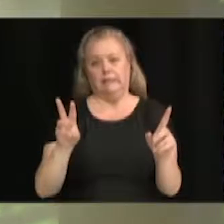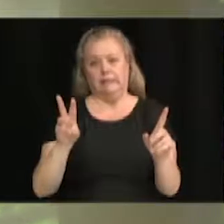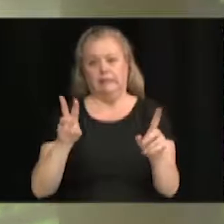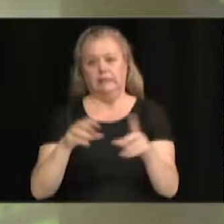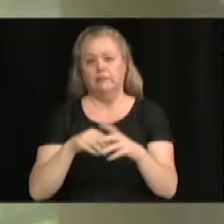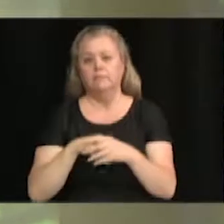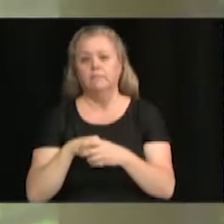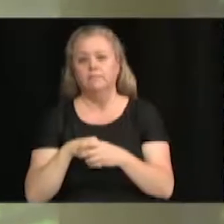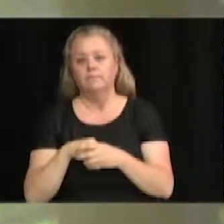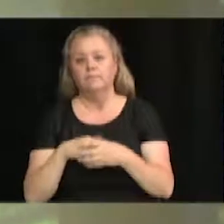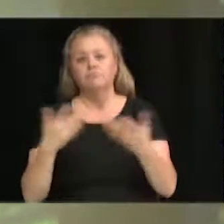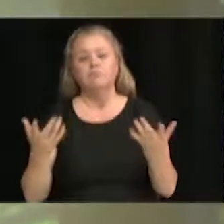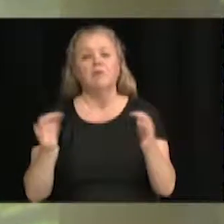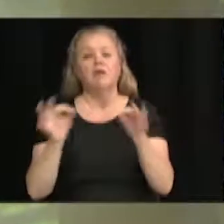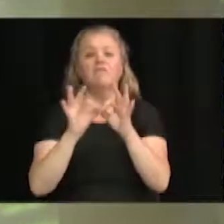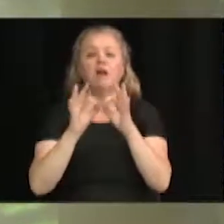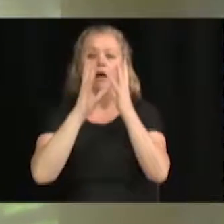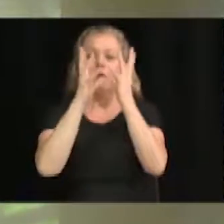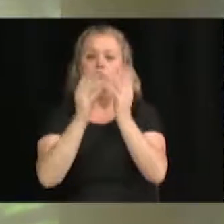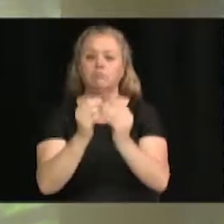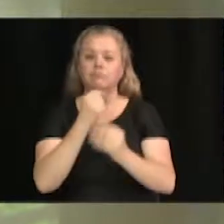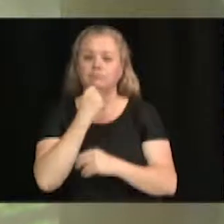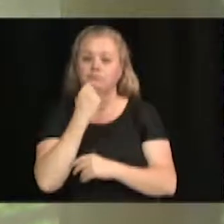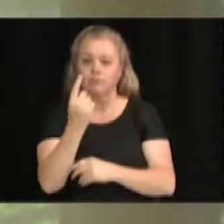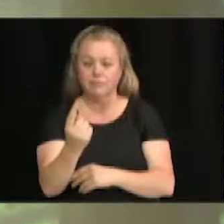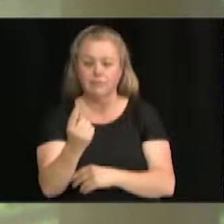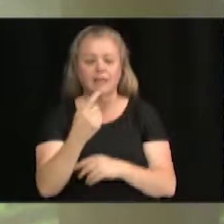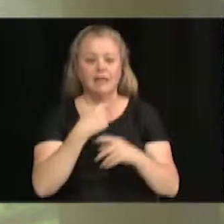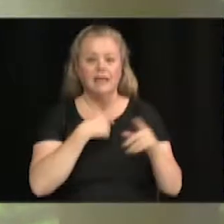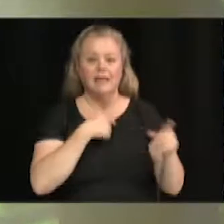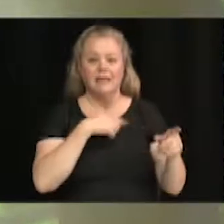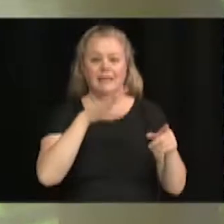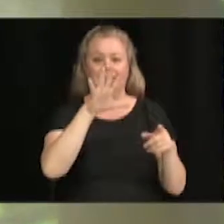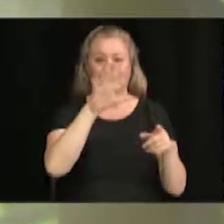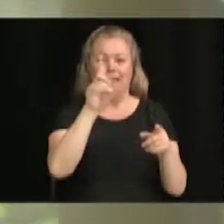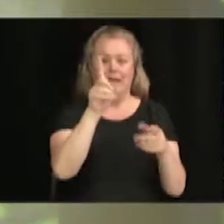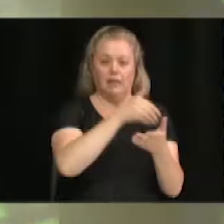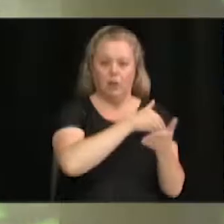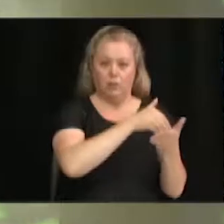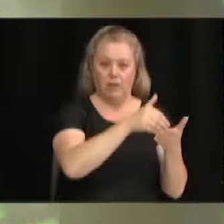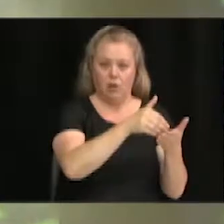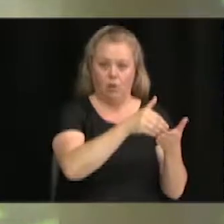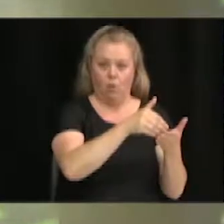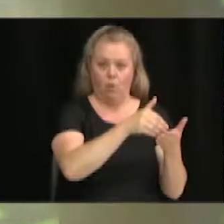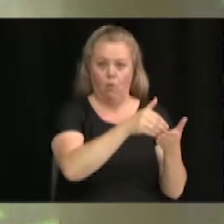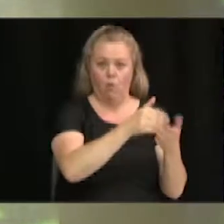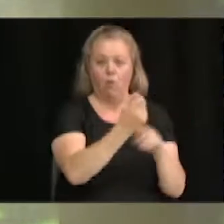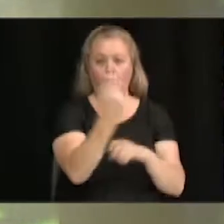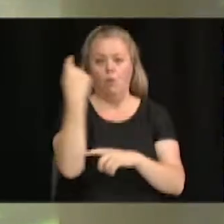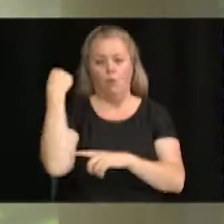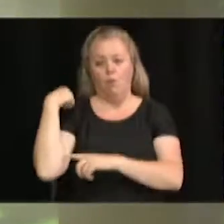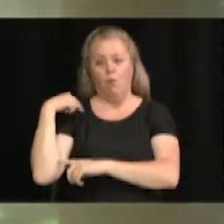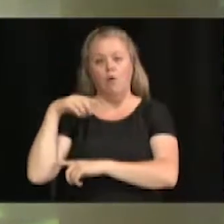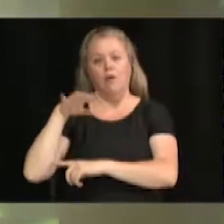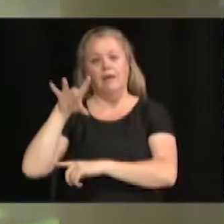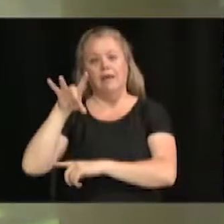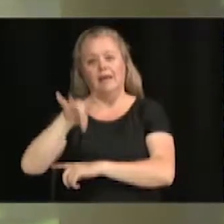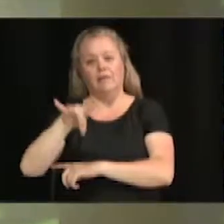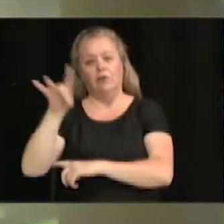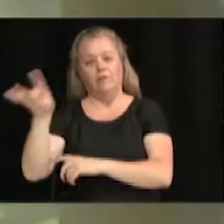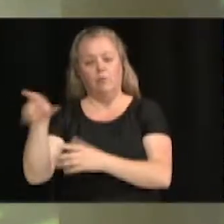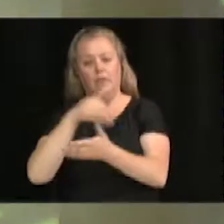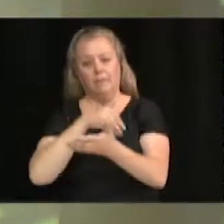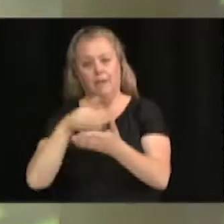dernier, on a une valeur déclarée en 2019 d'un peu plus de 51 millions de dollars comparativement à 88